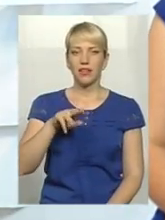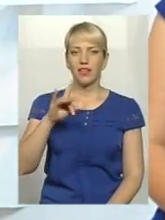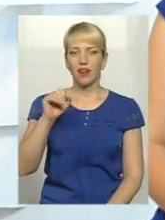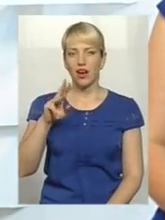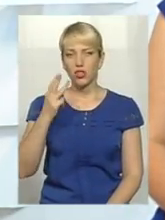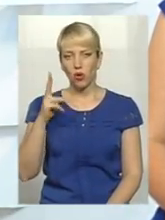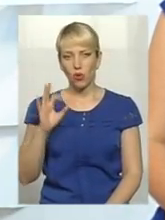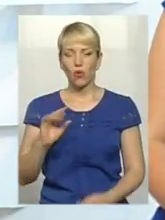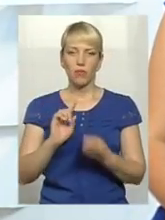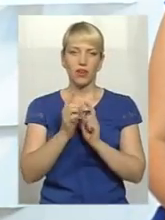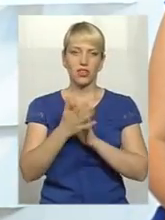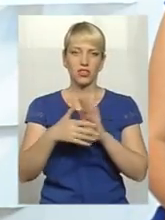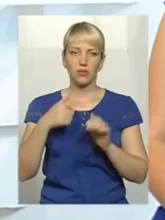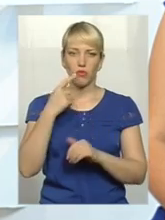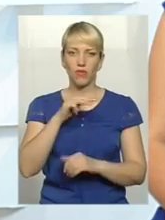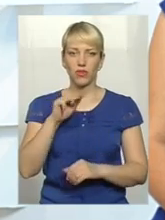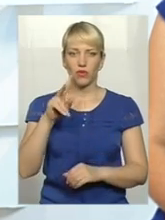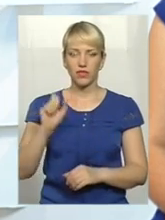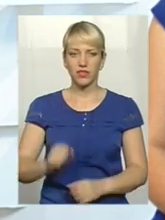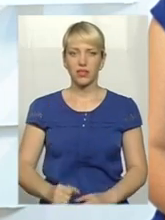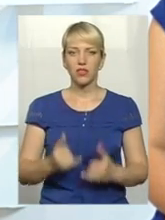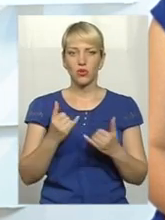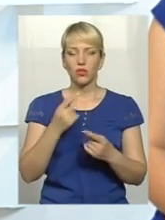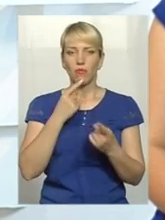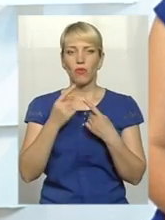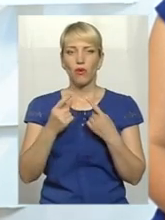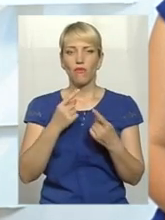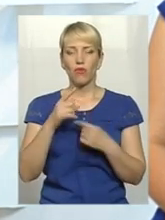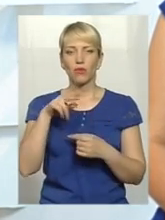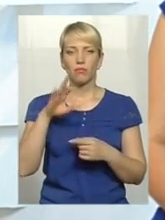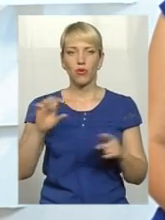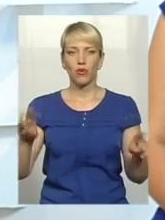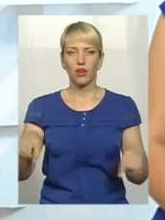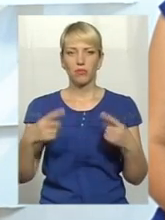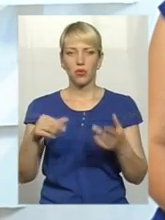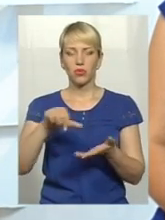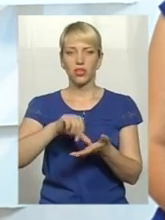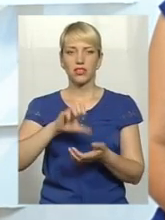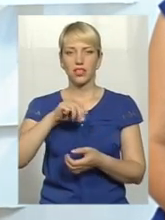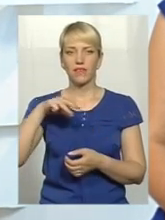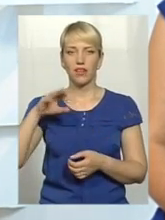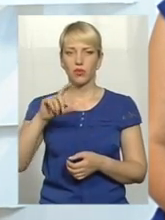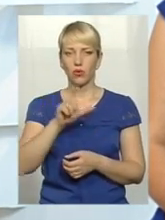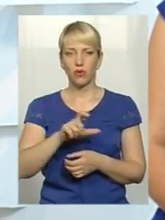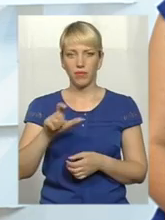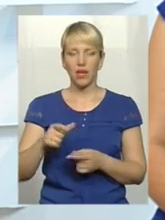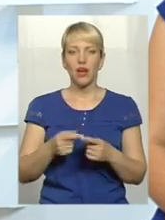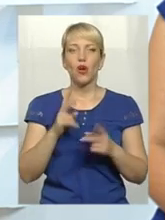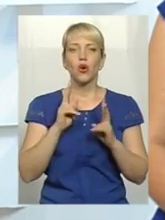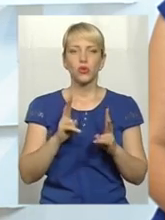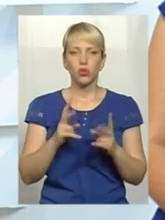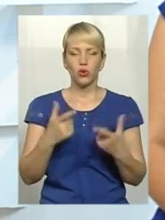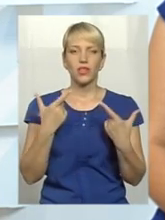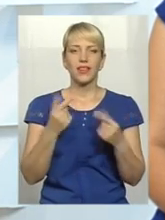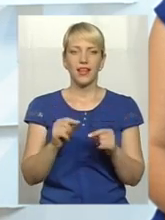сурдопереклад Оксана Фіновська. Сьогодні поговоримо про реабілітацію учасників АТО. Хто, де і за